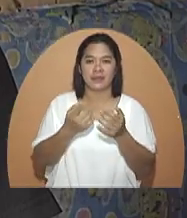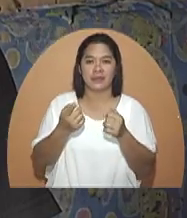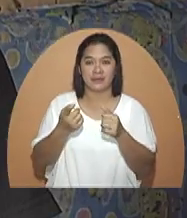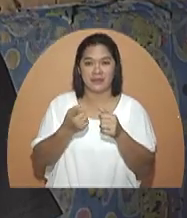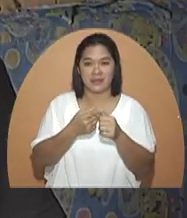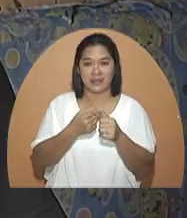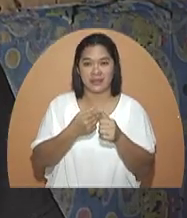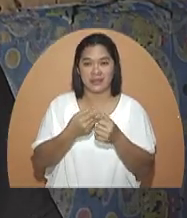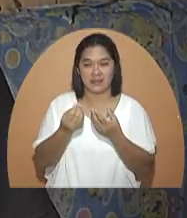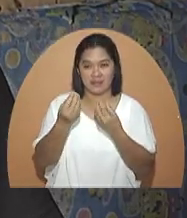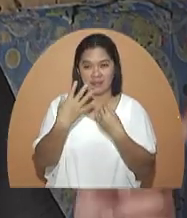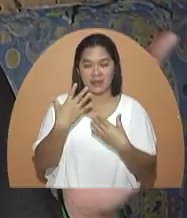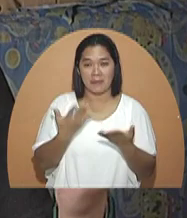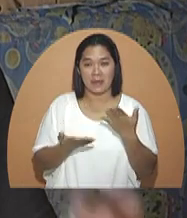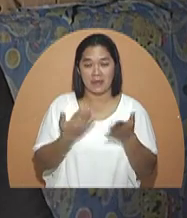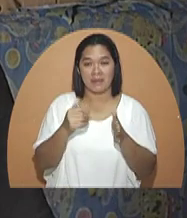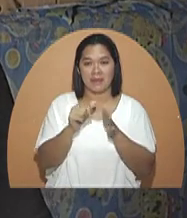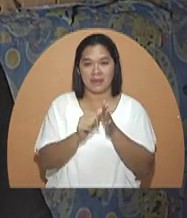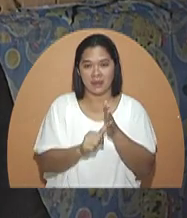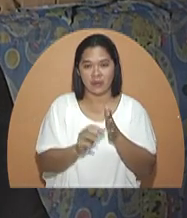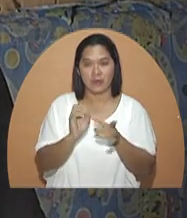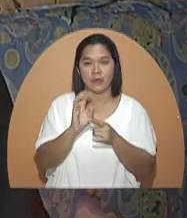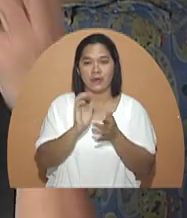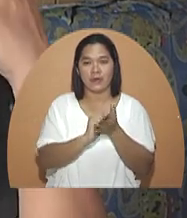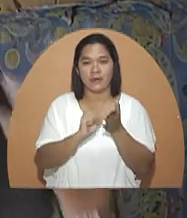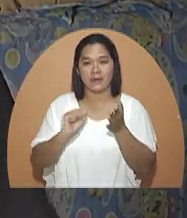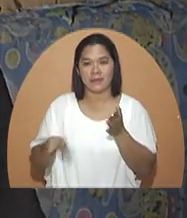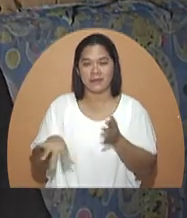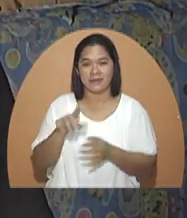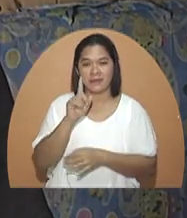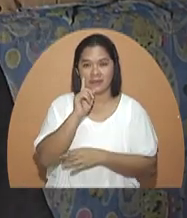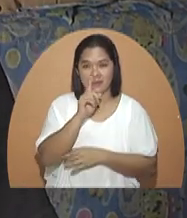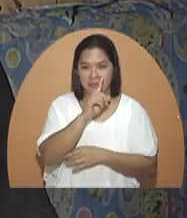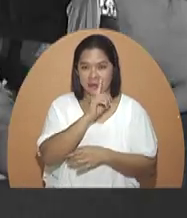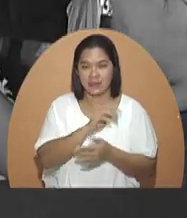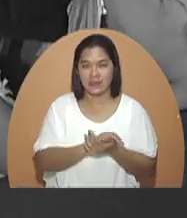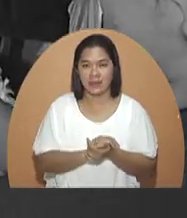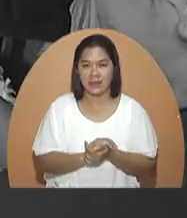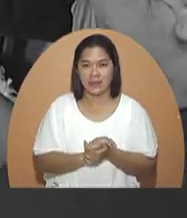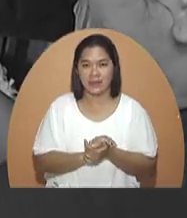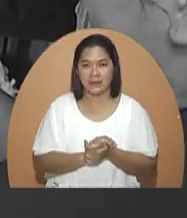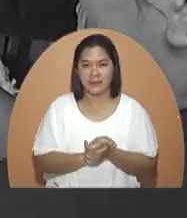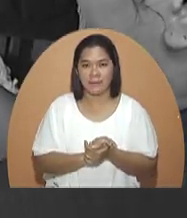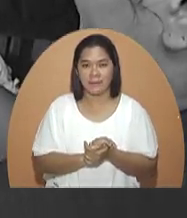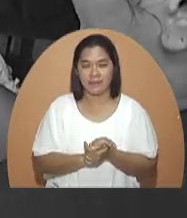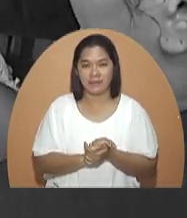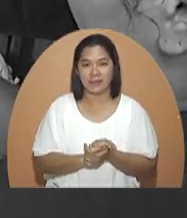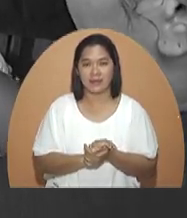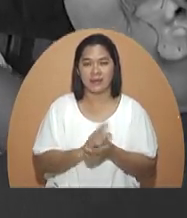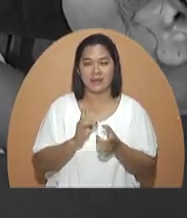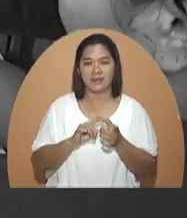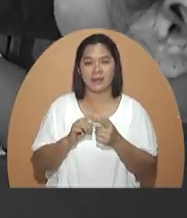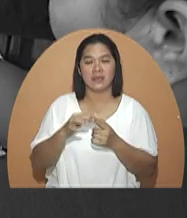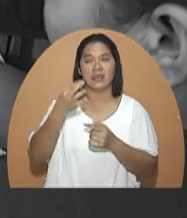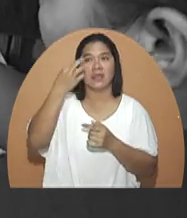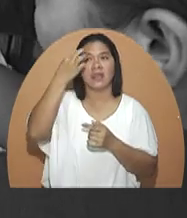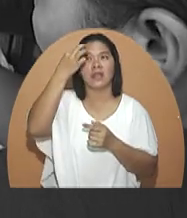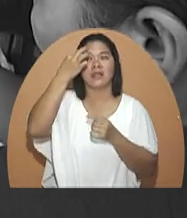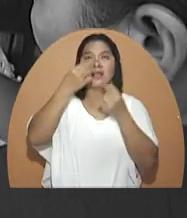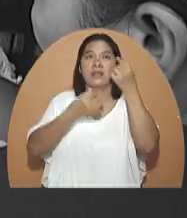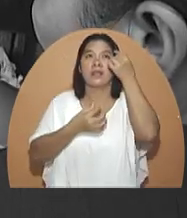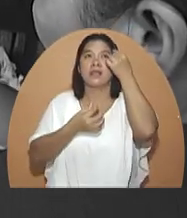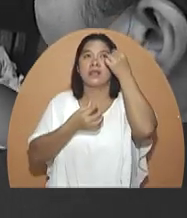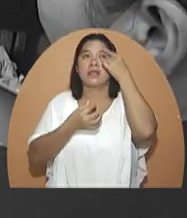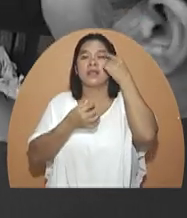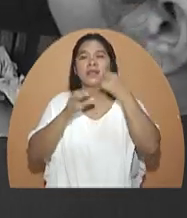ang unang sabi po sa amin na baka maoperahan o matanggalan po ng mata. Nung ano po pinatakan po nila